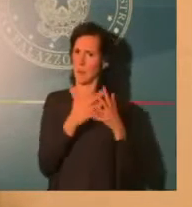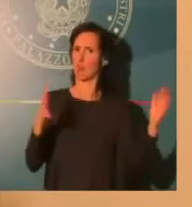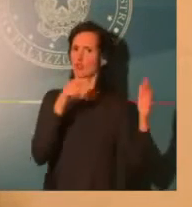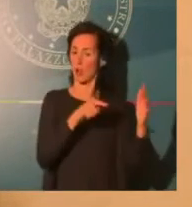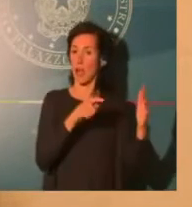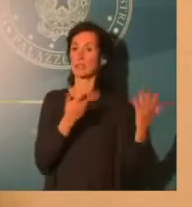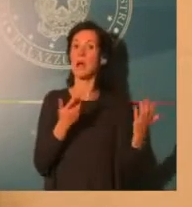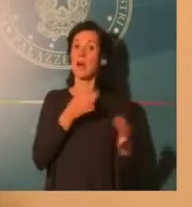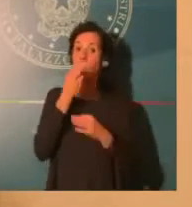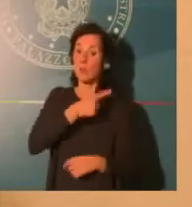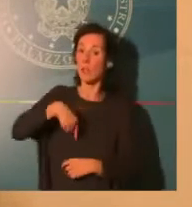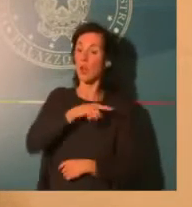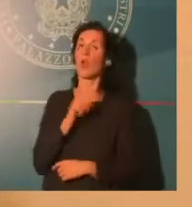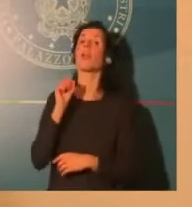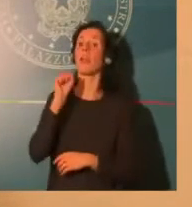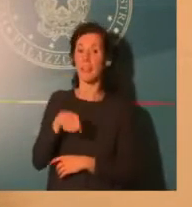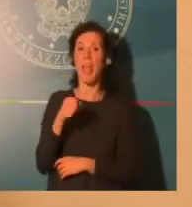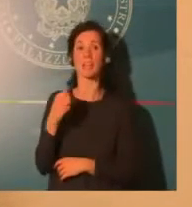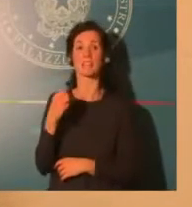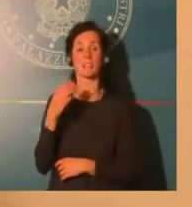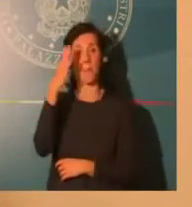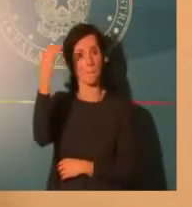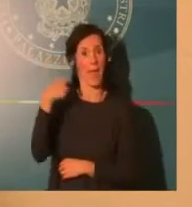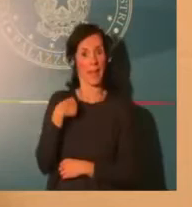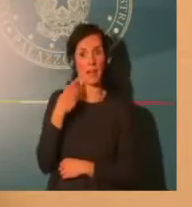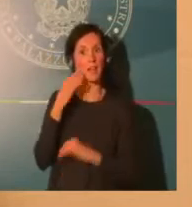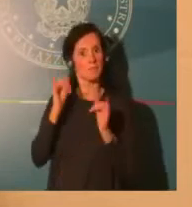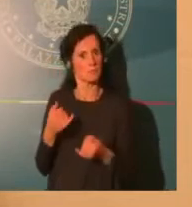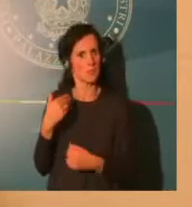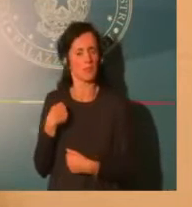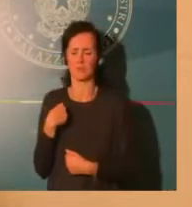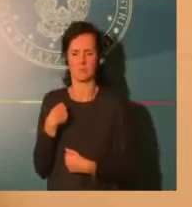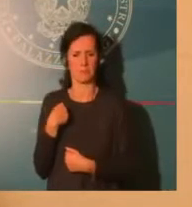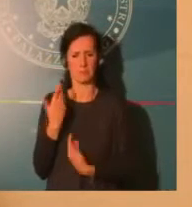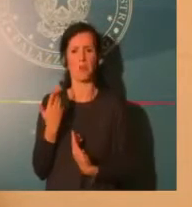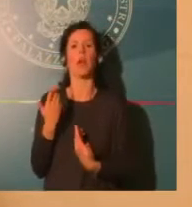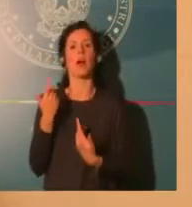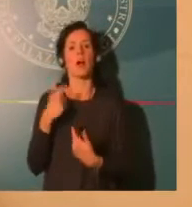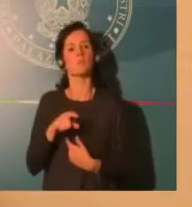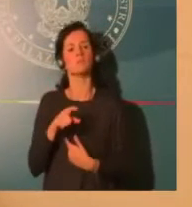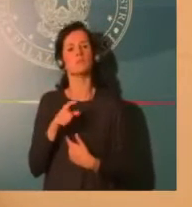maggioranza un po' più compatta, soprattutto insomma in vista delle settimane che ci aspettano.